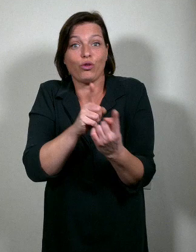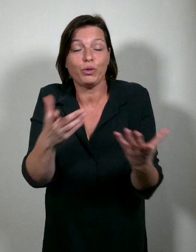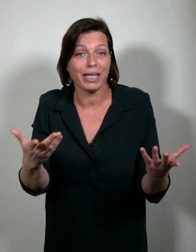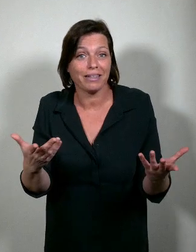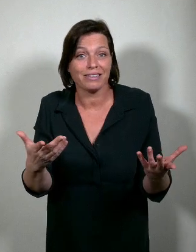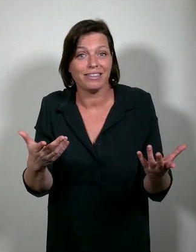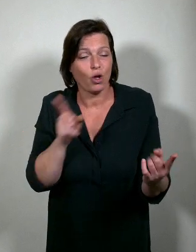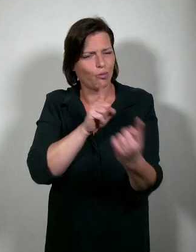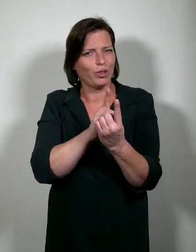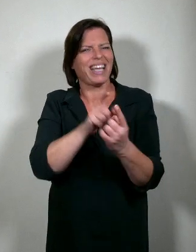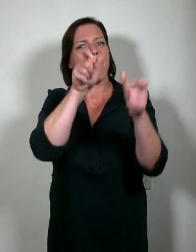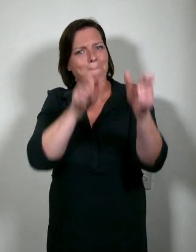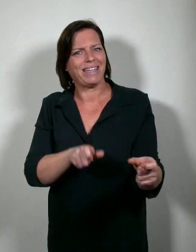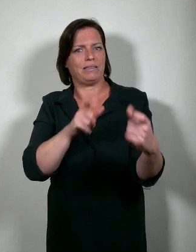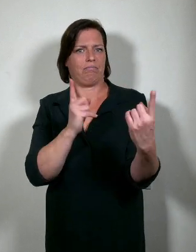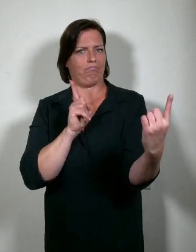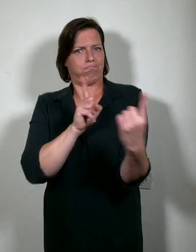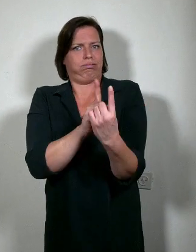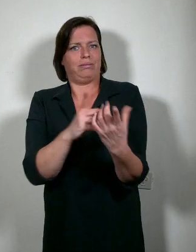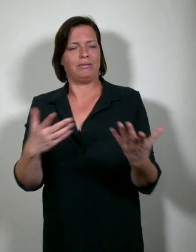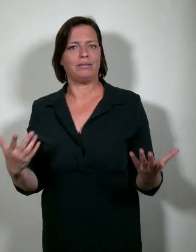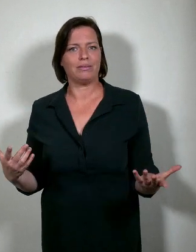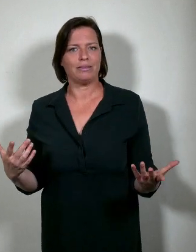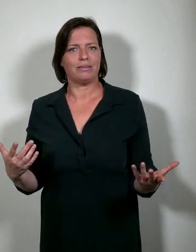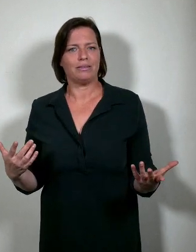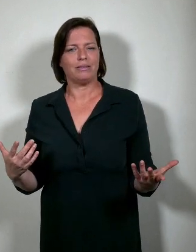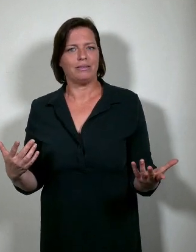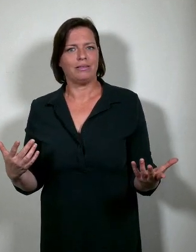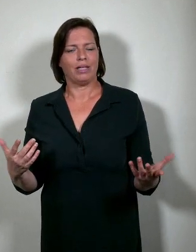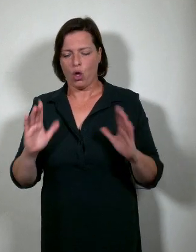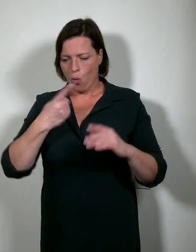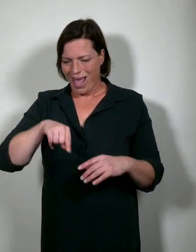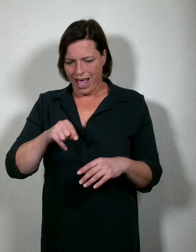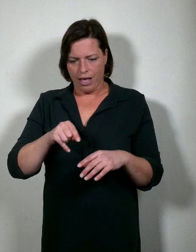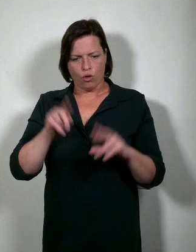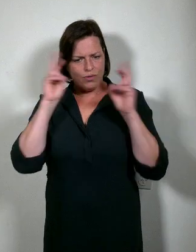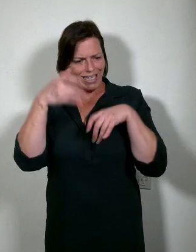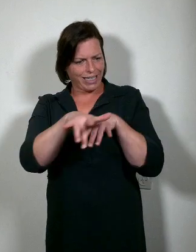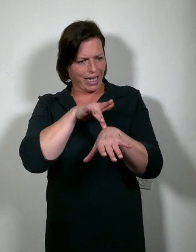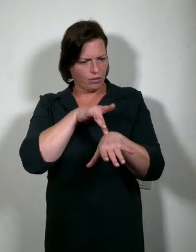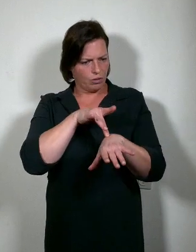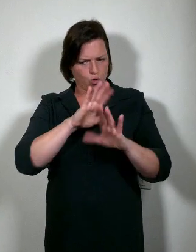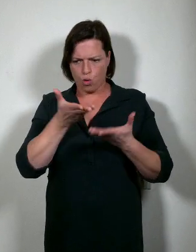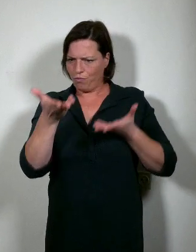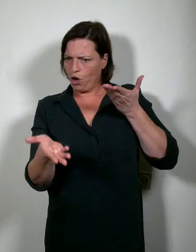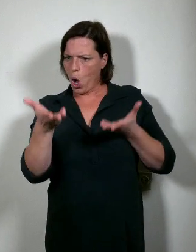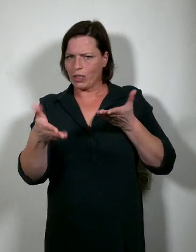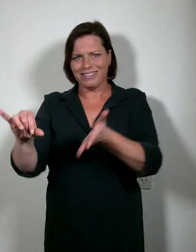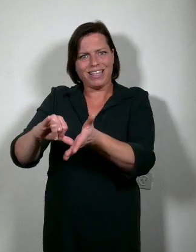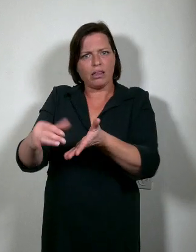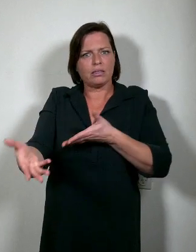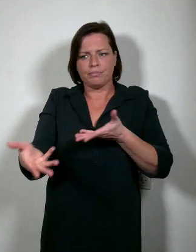Ontmoetingen tussen mensen. Hoe gaan wij ons als Universiteit Gent verhouden tot de stad?